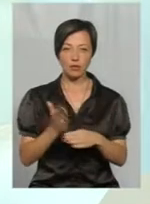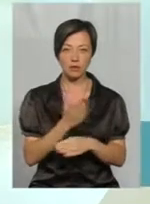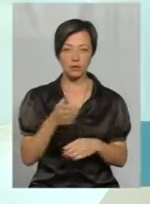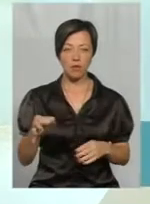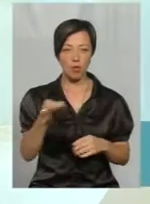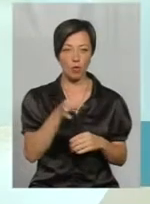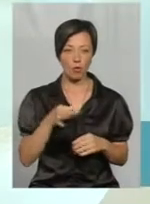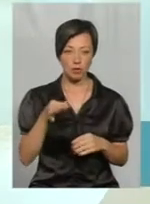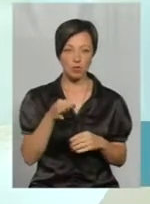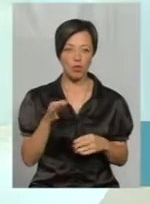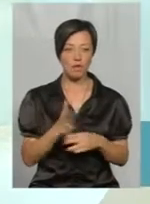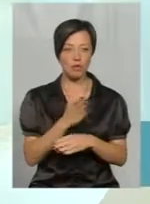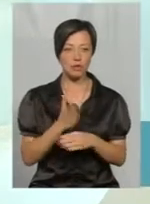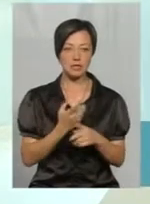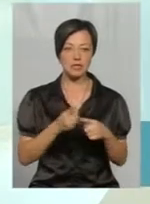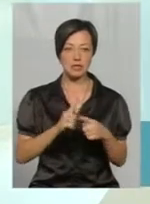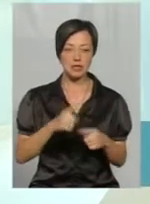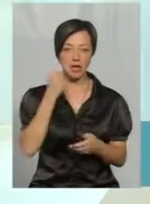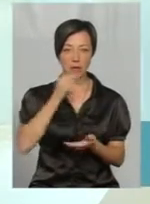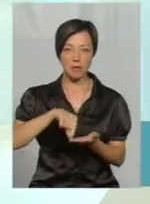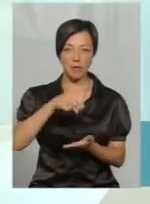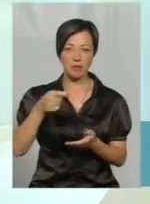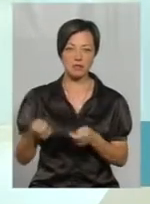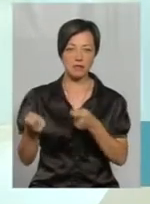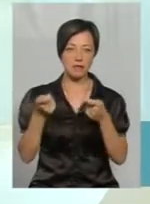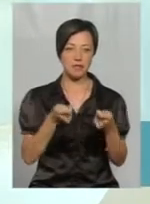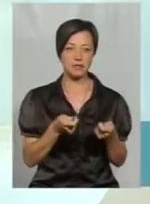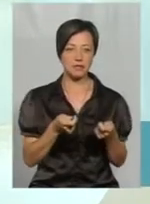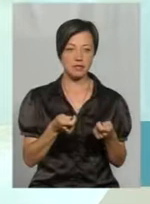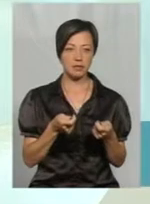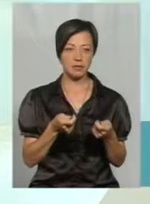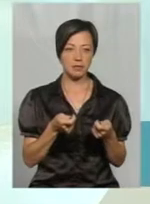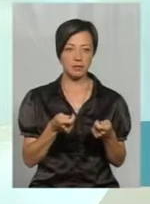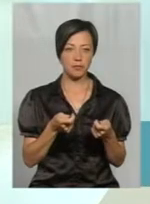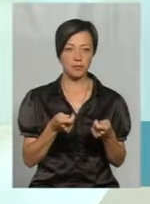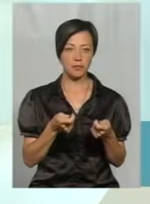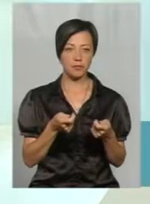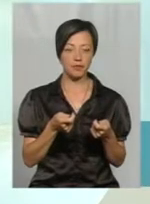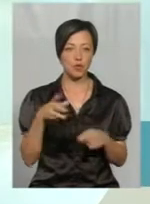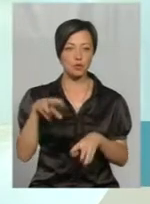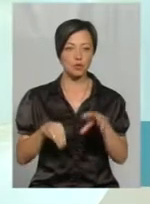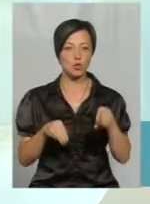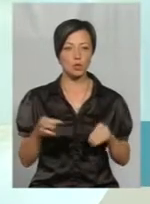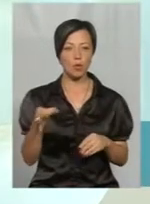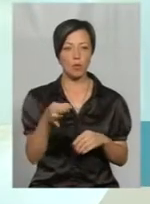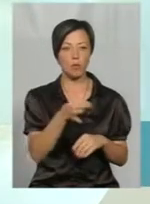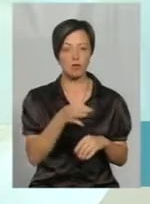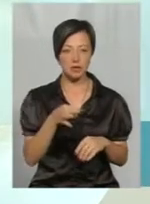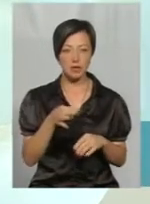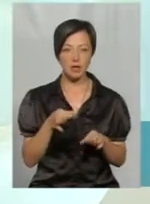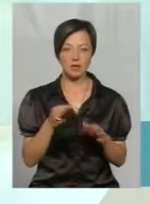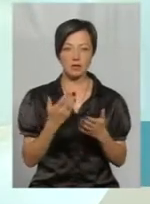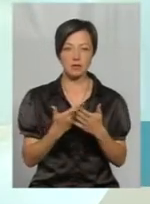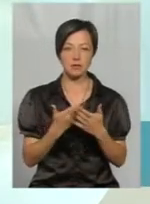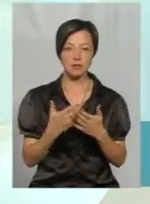обласного виробництва, а цей мед також завезений за сусідніх областей та не тільки